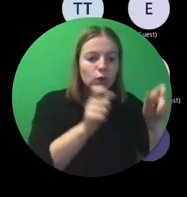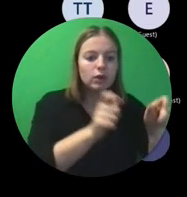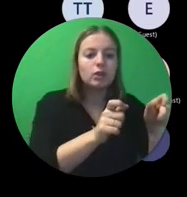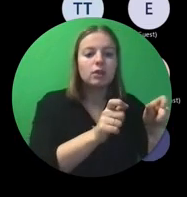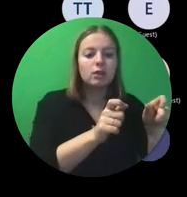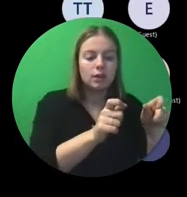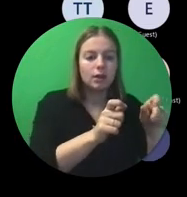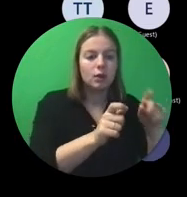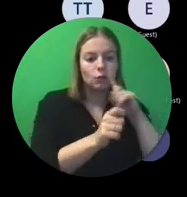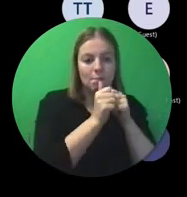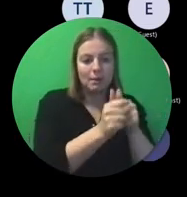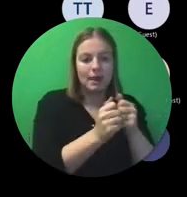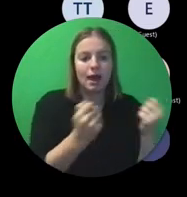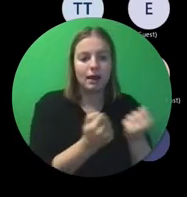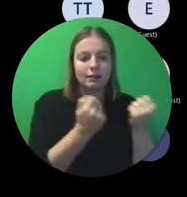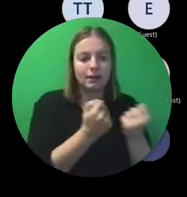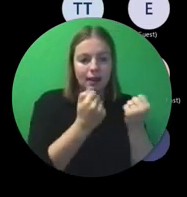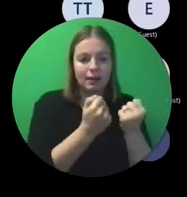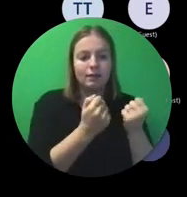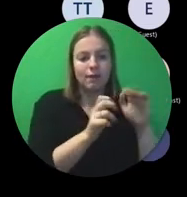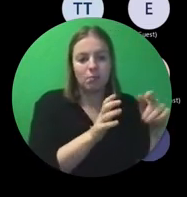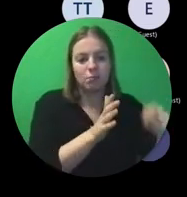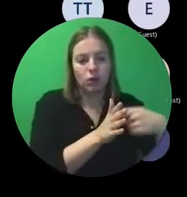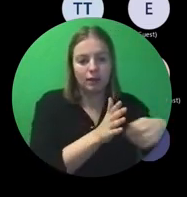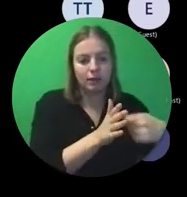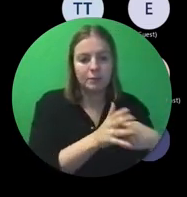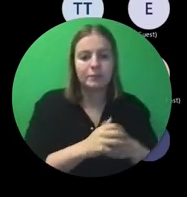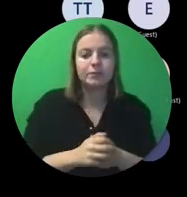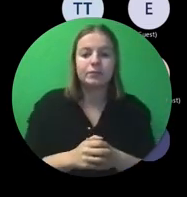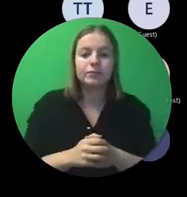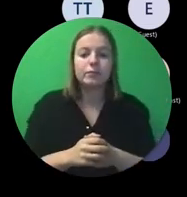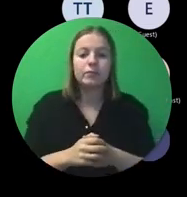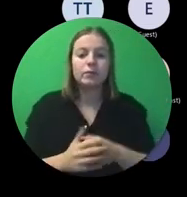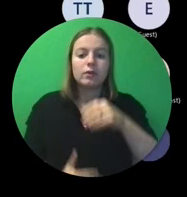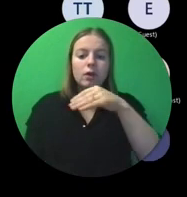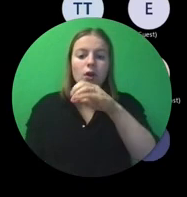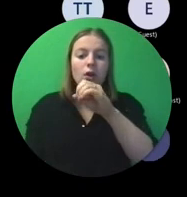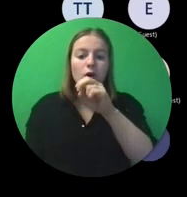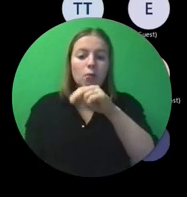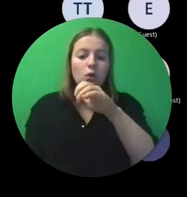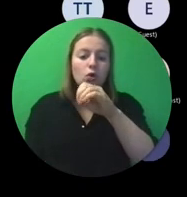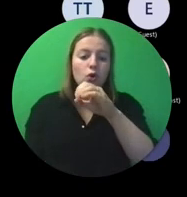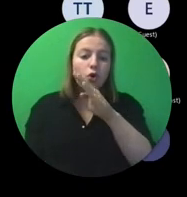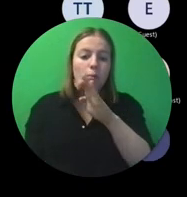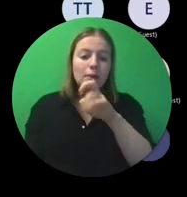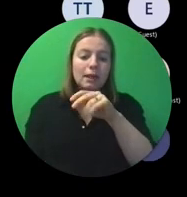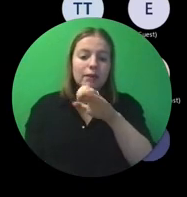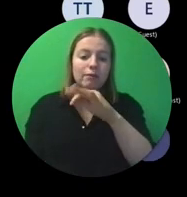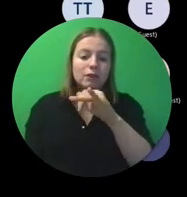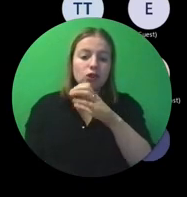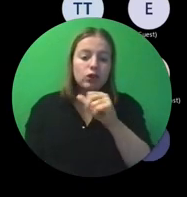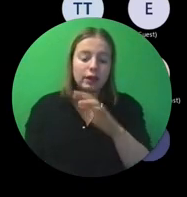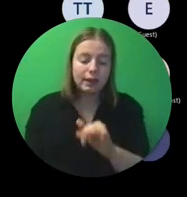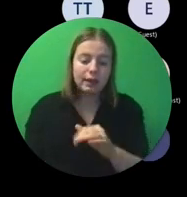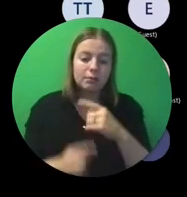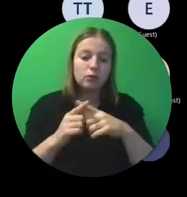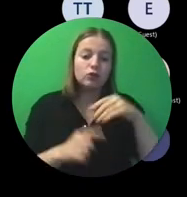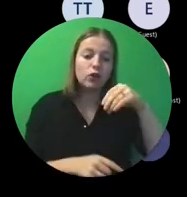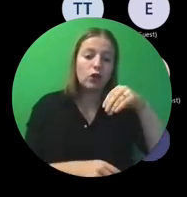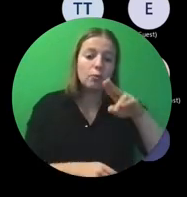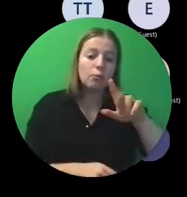deelnemen aan de activiteiten in het project. Mono-beneficiary, multi-beneficiary. Die termen ga je ook zien